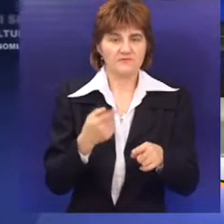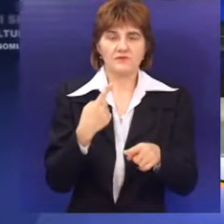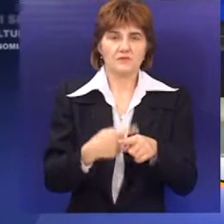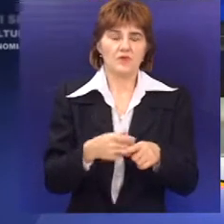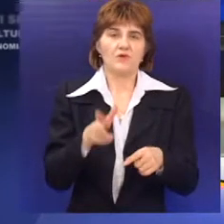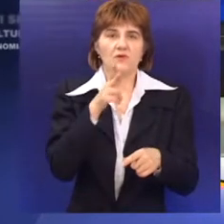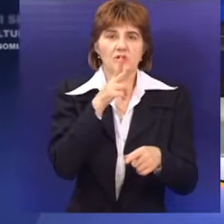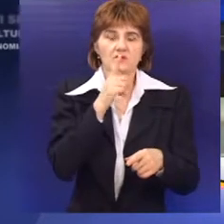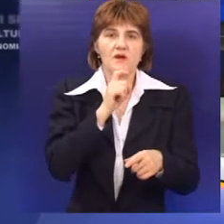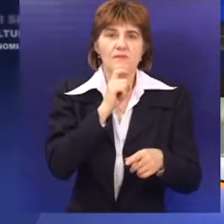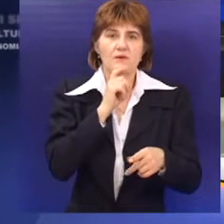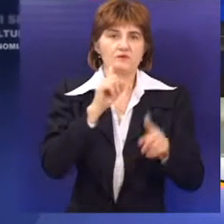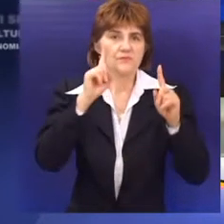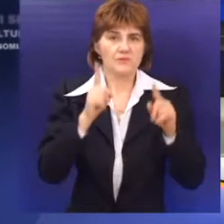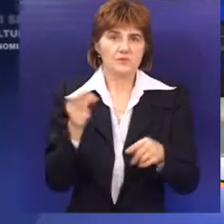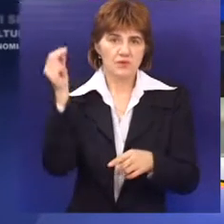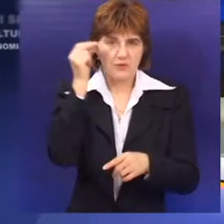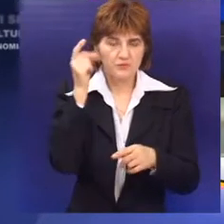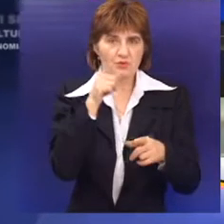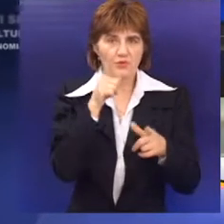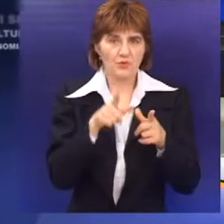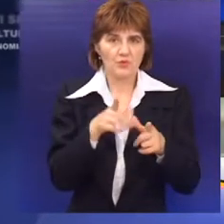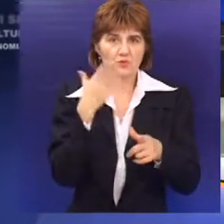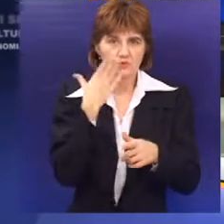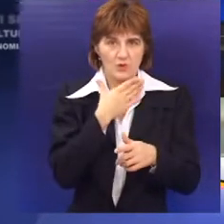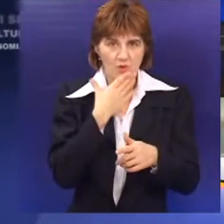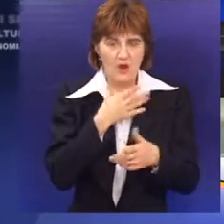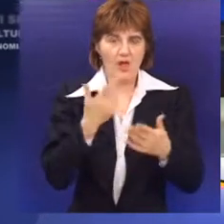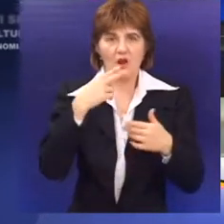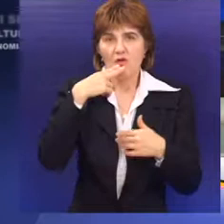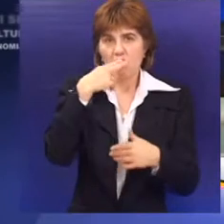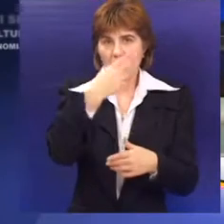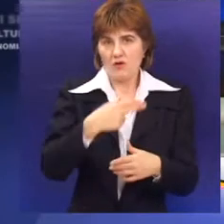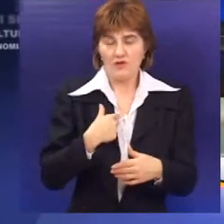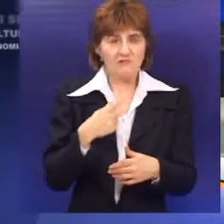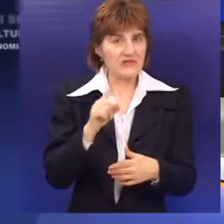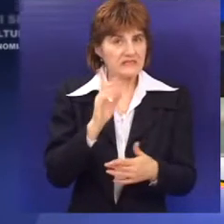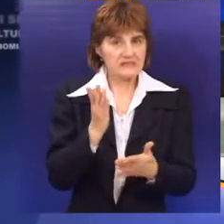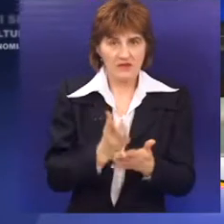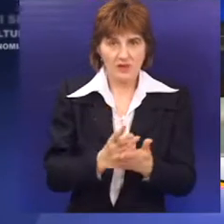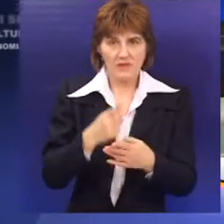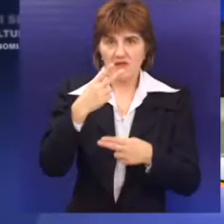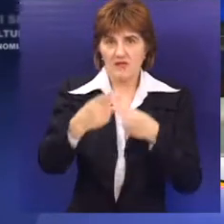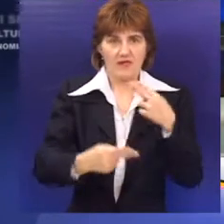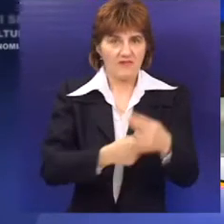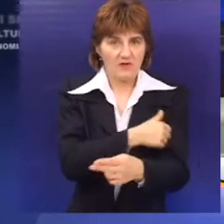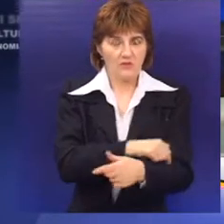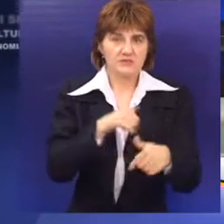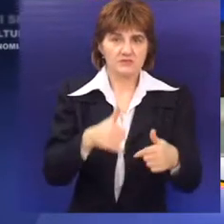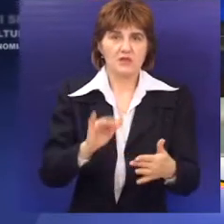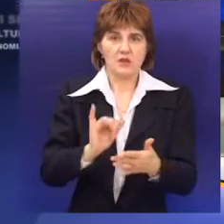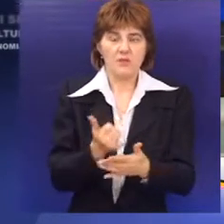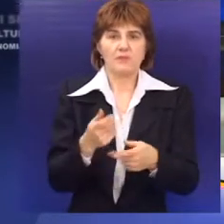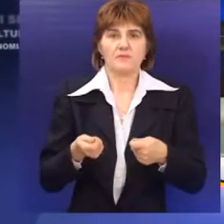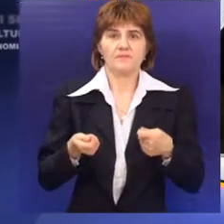mađarski jezik bude izborni predmet u školama. S obzirom na to da odgovor od Ministarstva nisu dobili, inicijativu će podneti